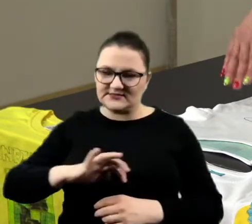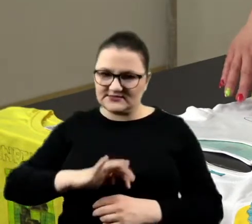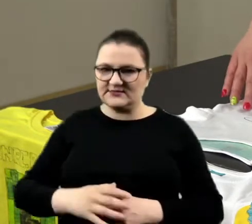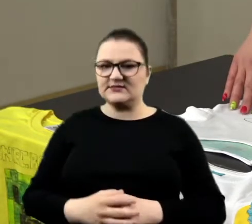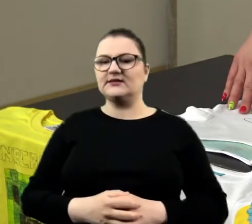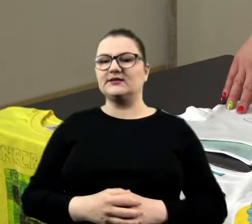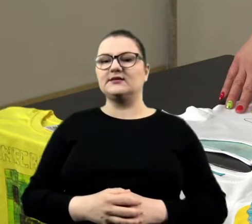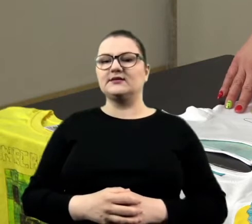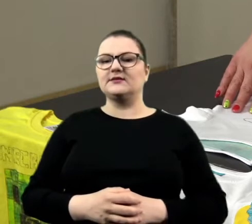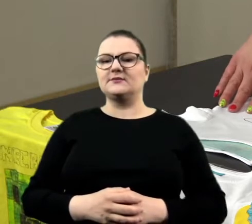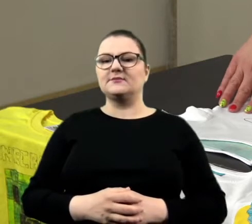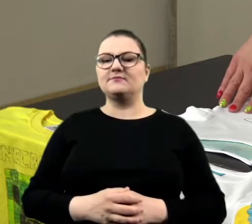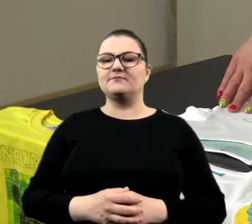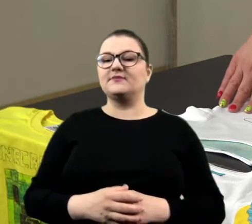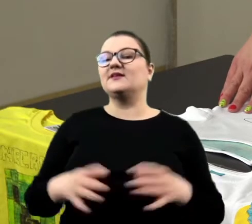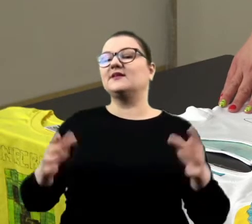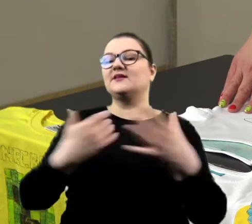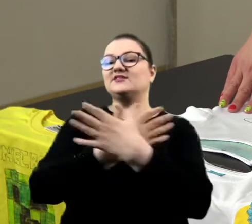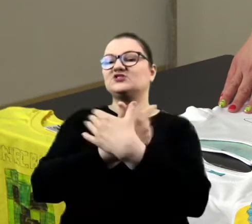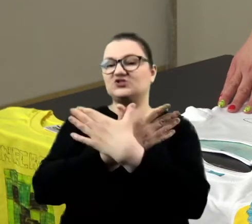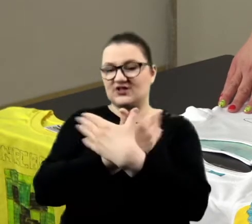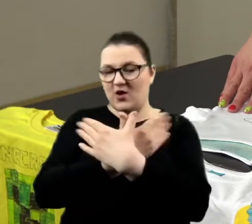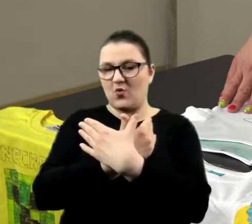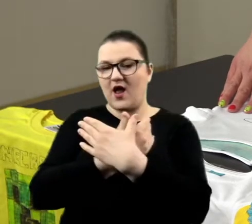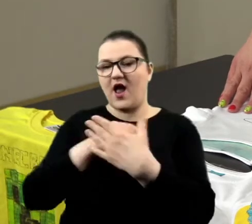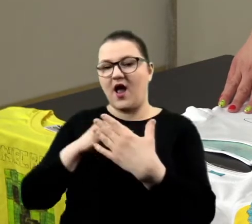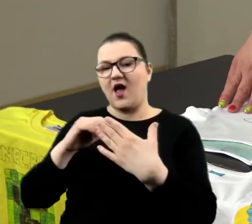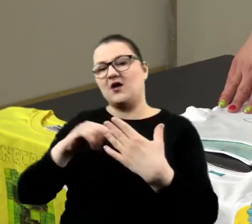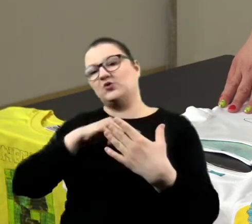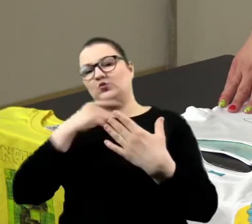I skrzydełka z drugiej strony. Mhm.